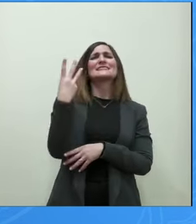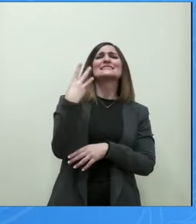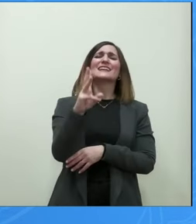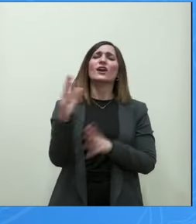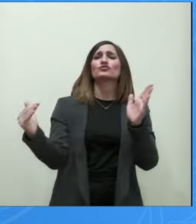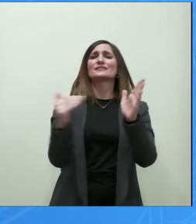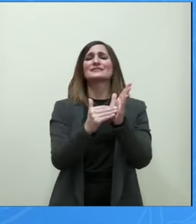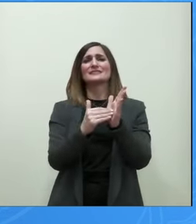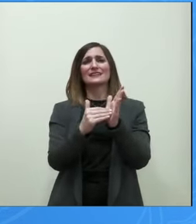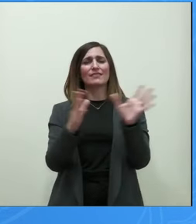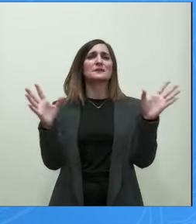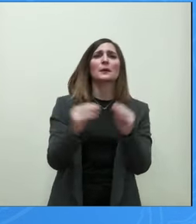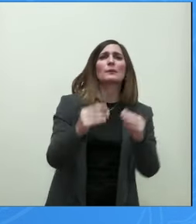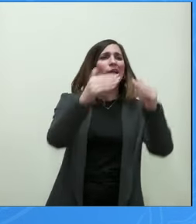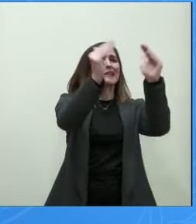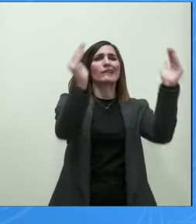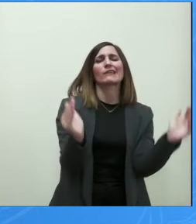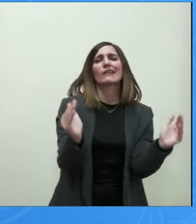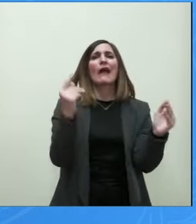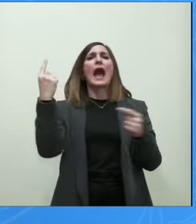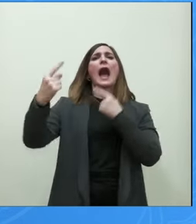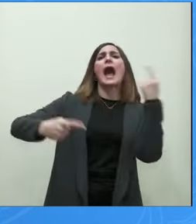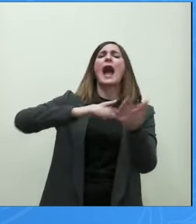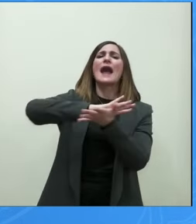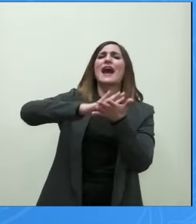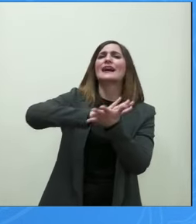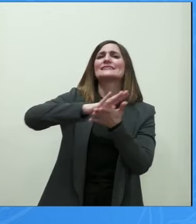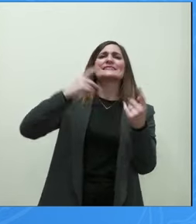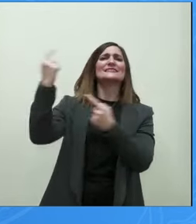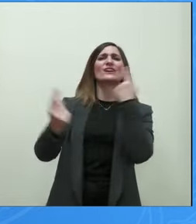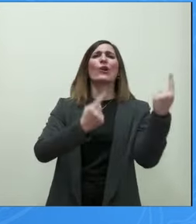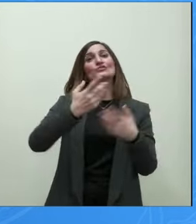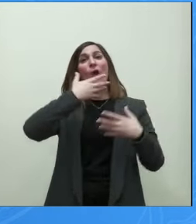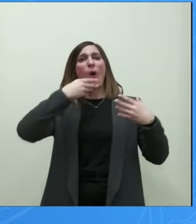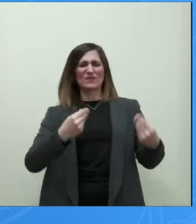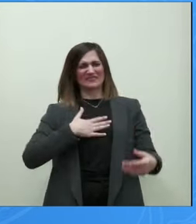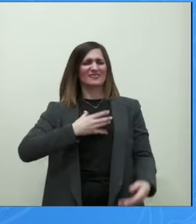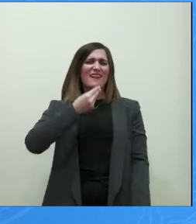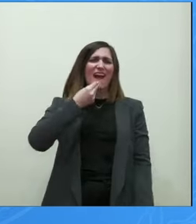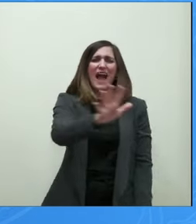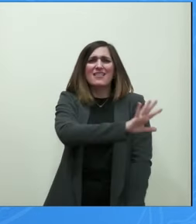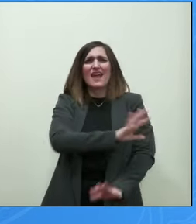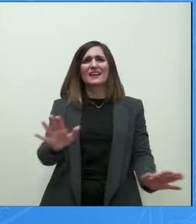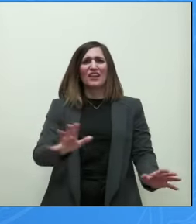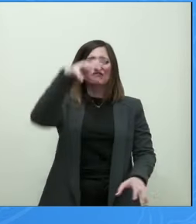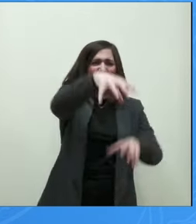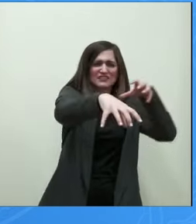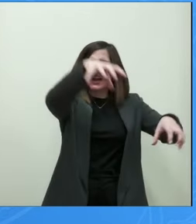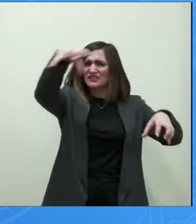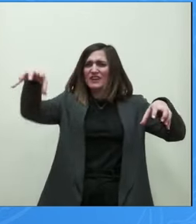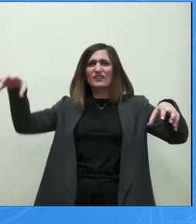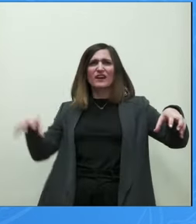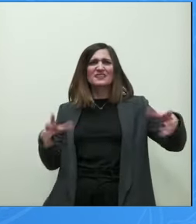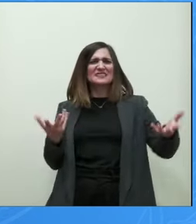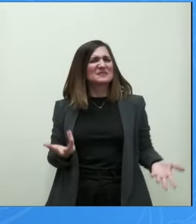για σπιτάκια ανακύκλωσης, τα ακαλέσθητα αυτά εκτρώματα κατά τη γνώμη μας και να μην δίνονται αυτά τα λεφτά από το